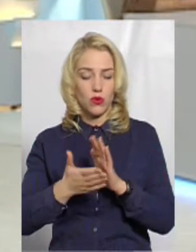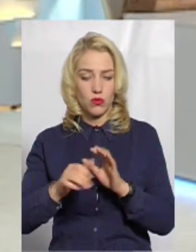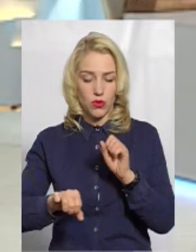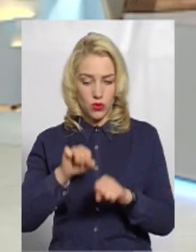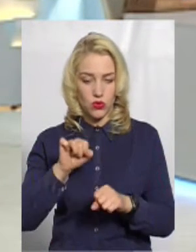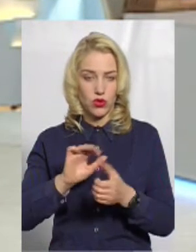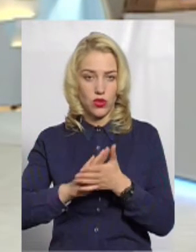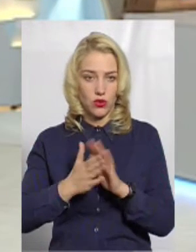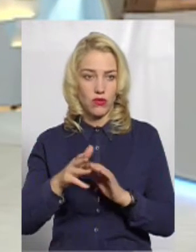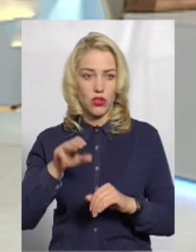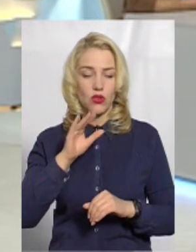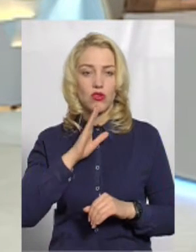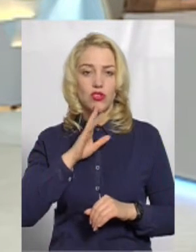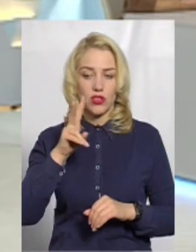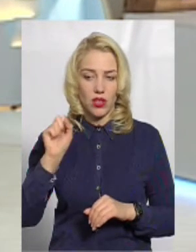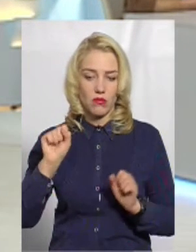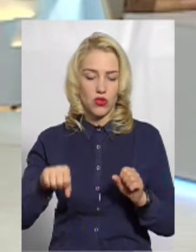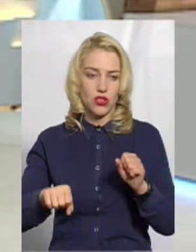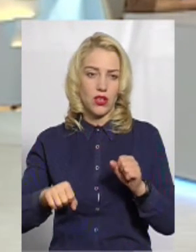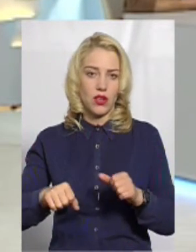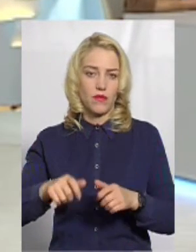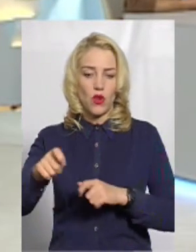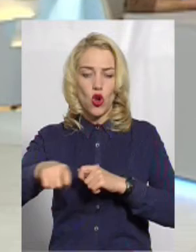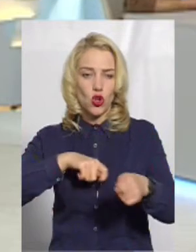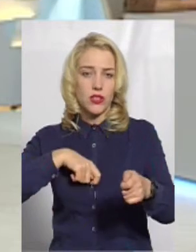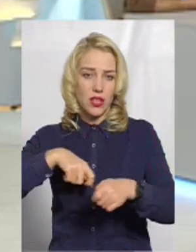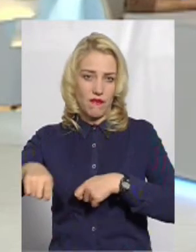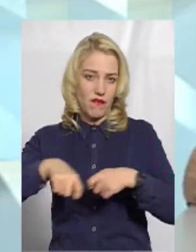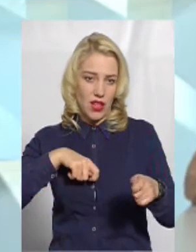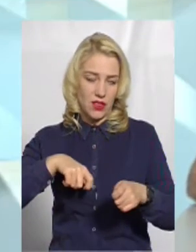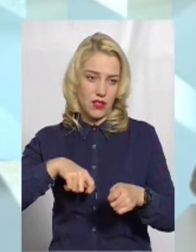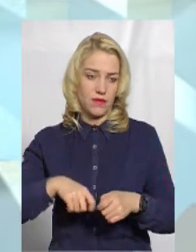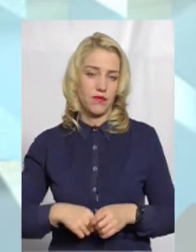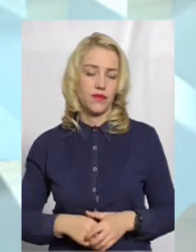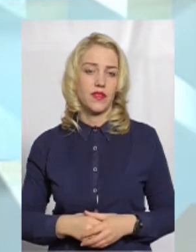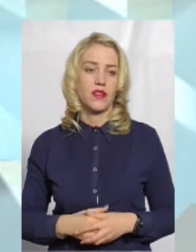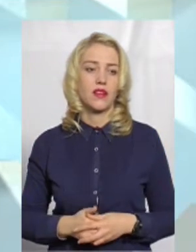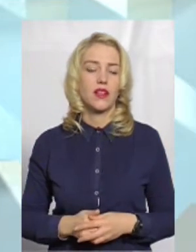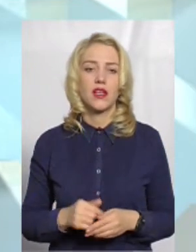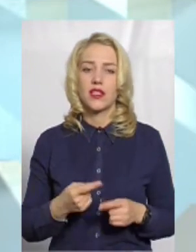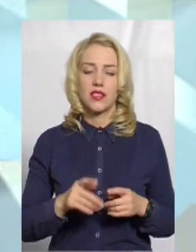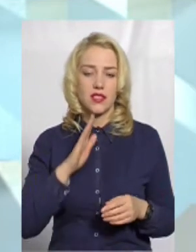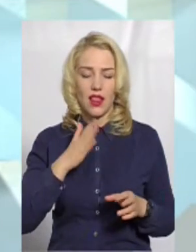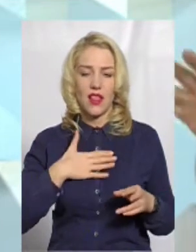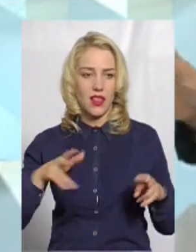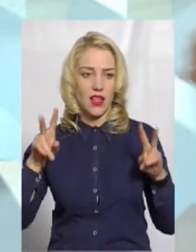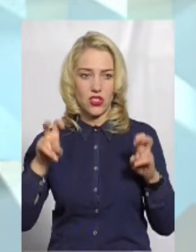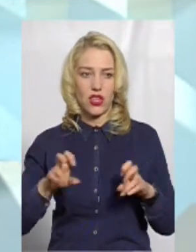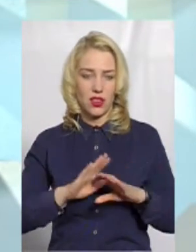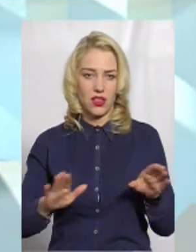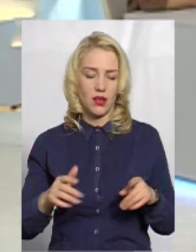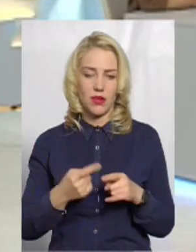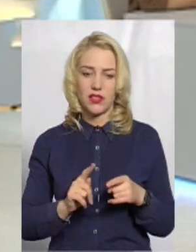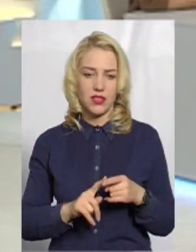то договір може бути, жіночка може розірвати в односторонньому порядку. Дякую. Це просто не наша тема, нашого діалогу.